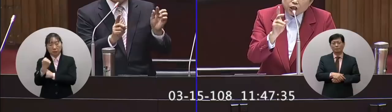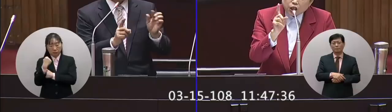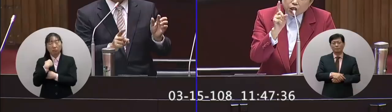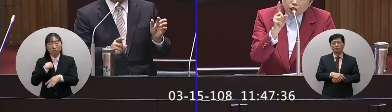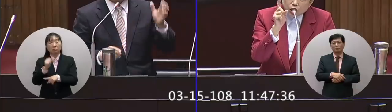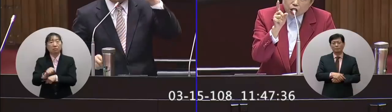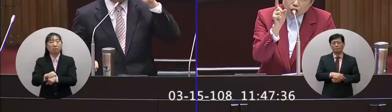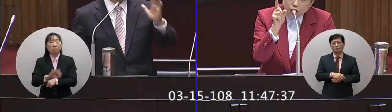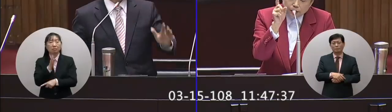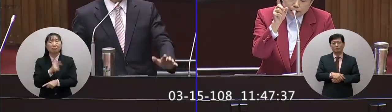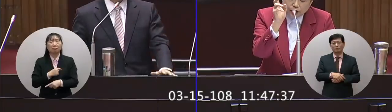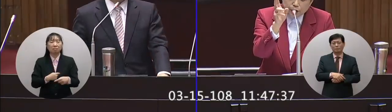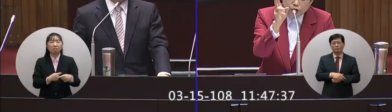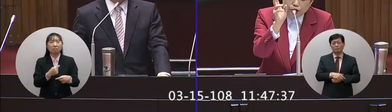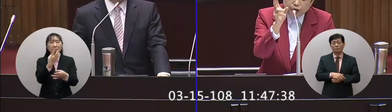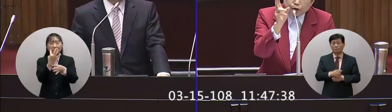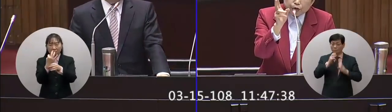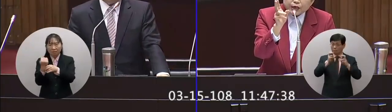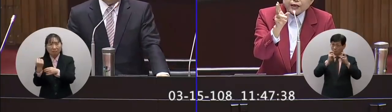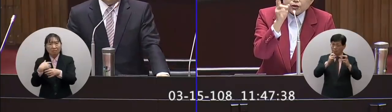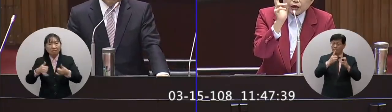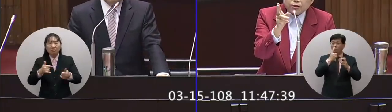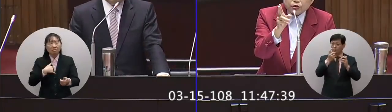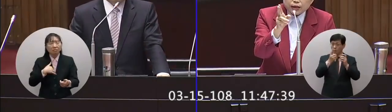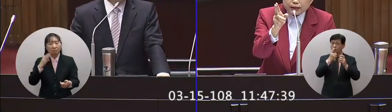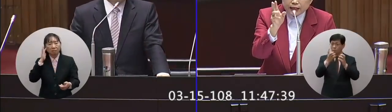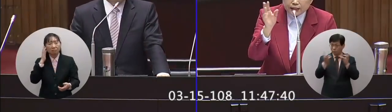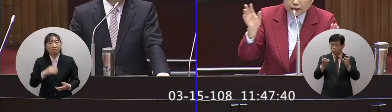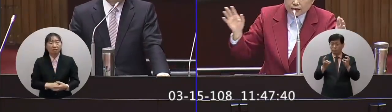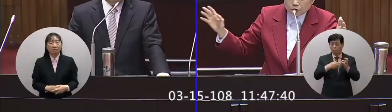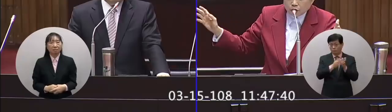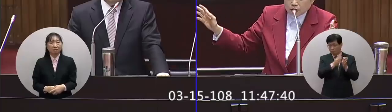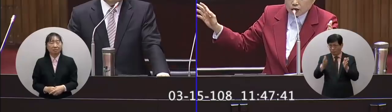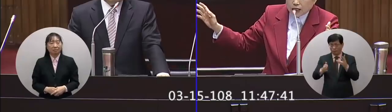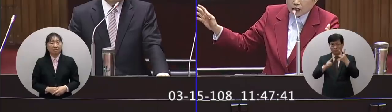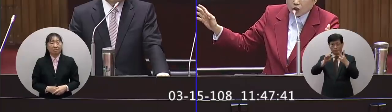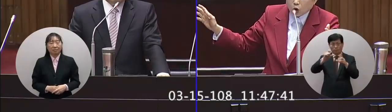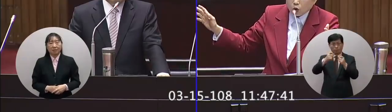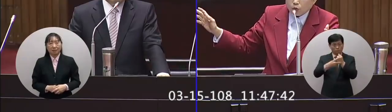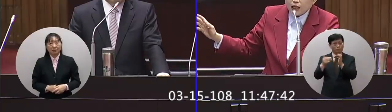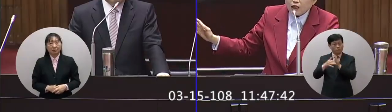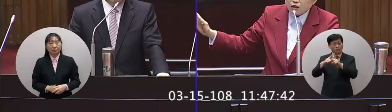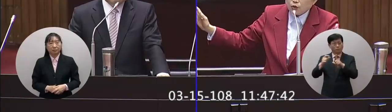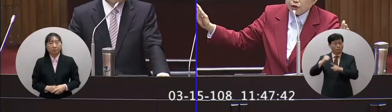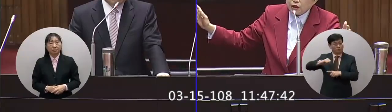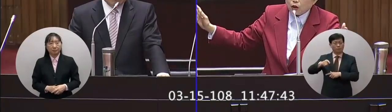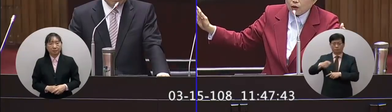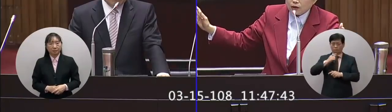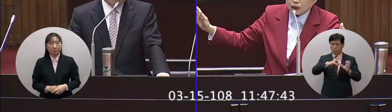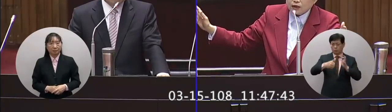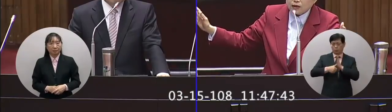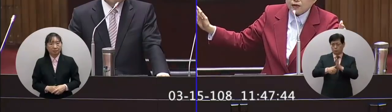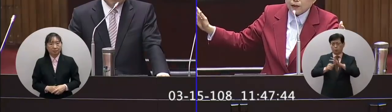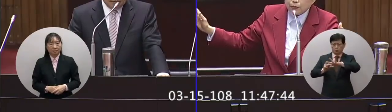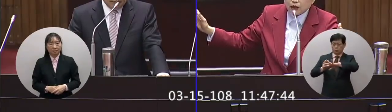講幾號幾號道路我不不捷運綠線捷運綠線延長2.5公里到大坑口我們大坑是國際